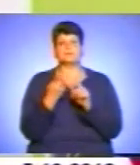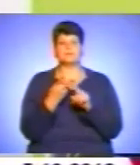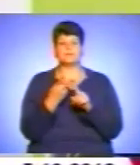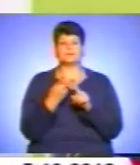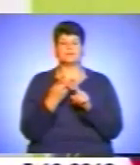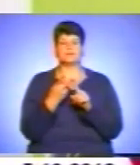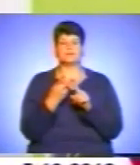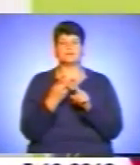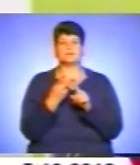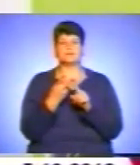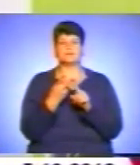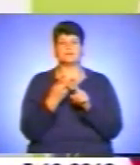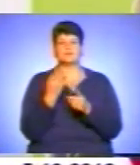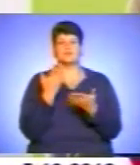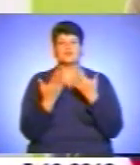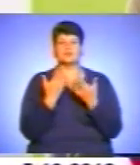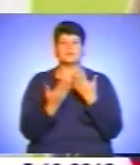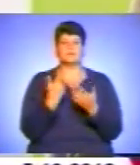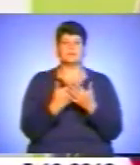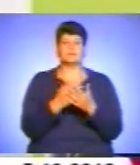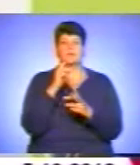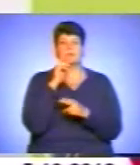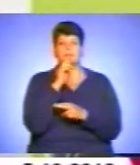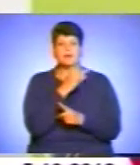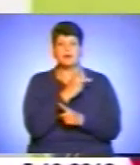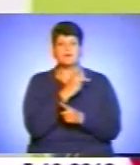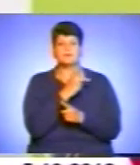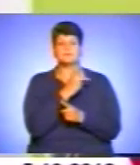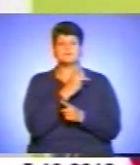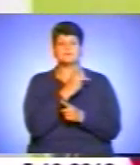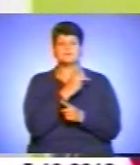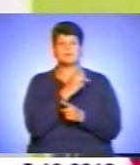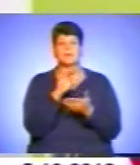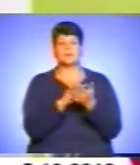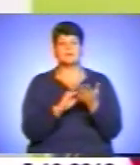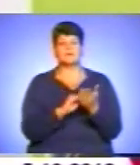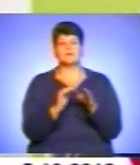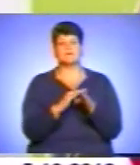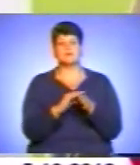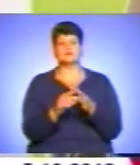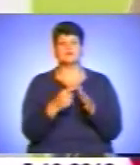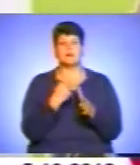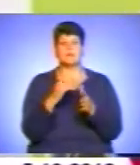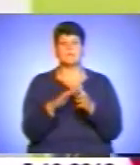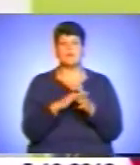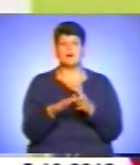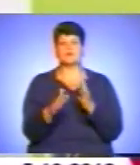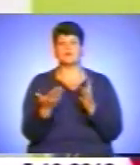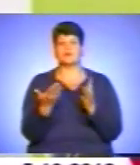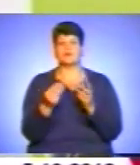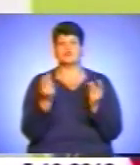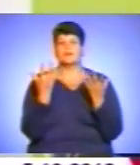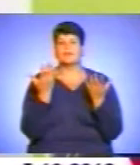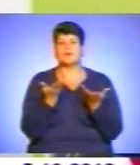якщо там неправильно описані моє прізвище,'я по батькові, чи де я